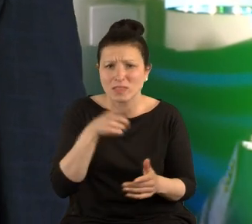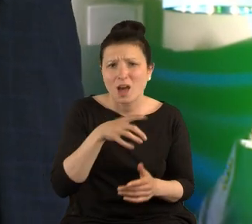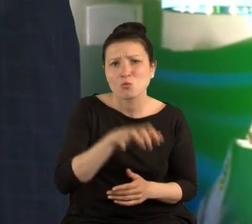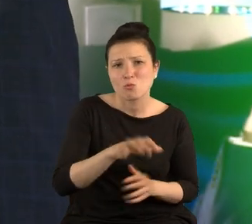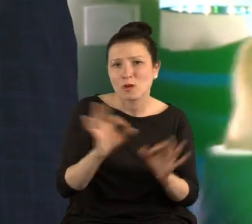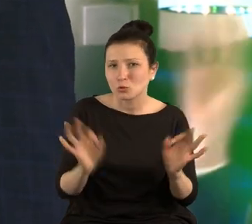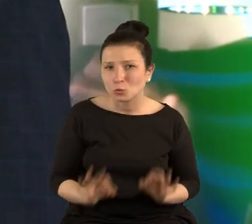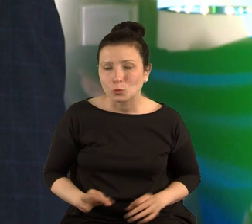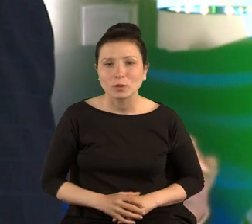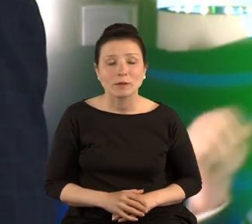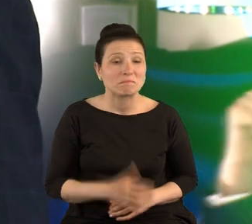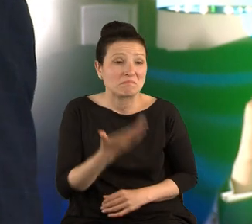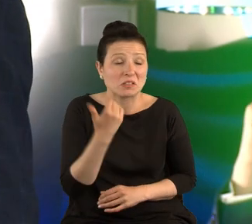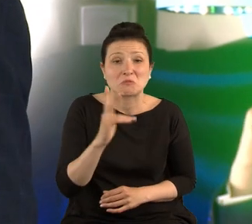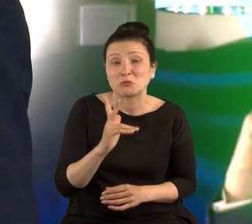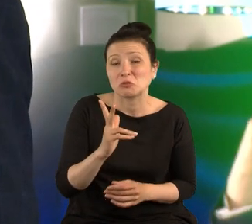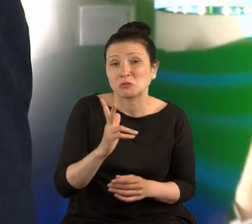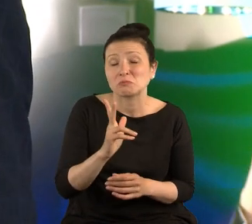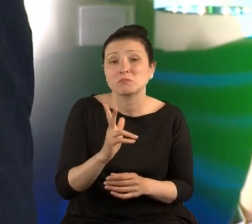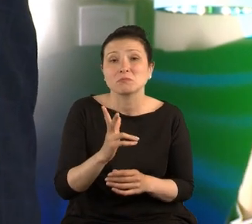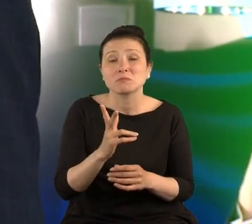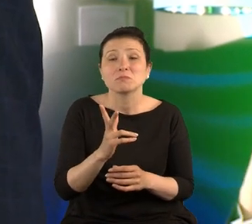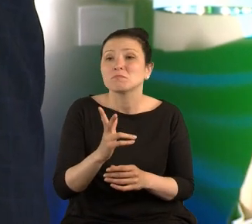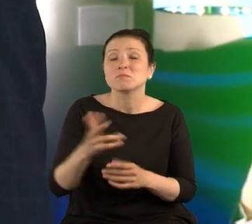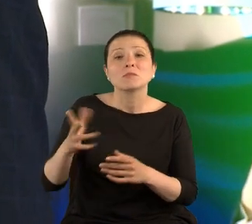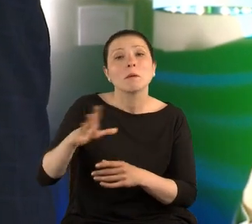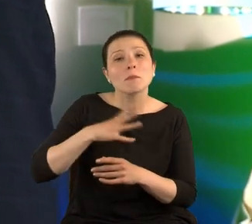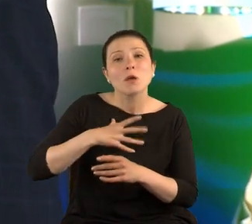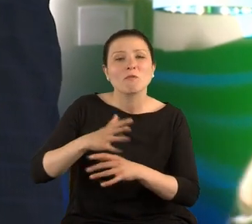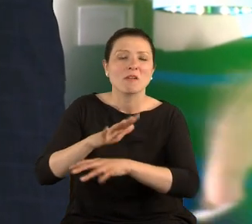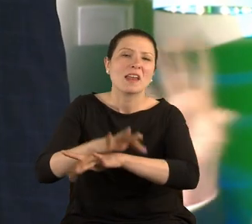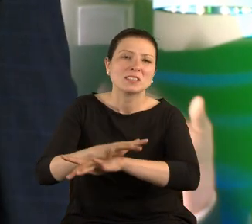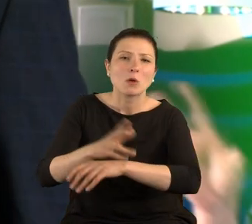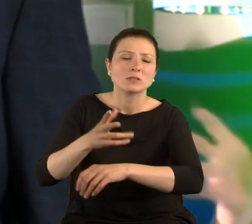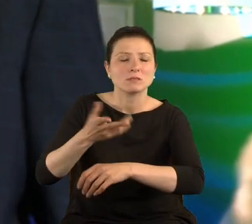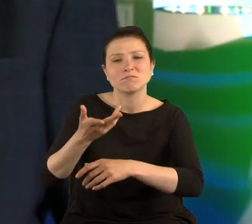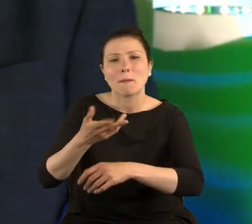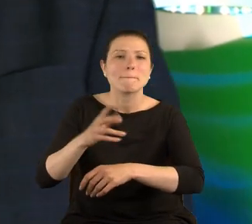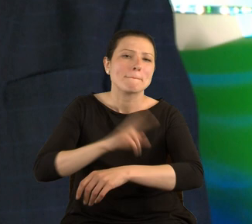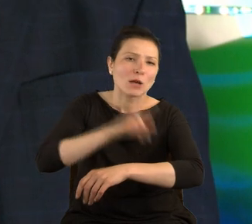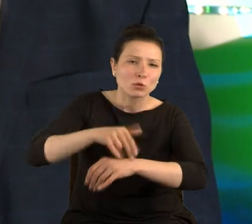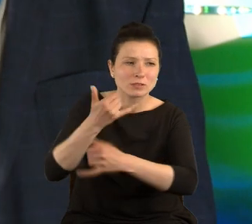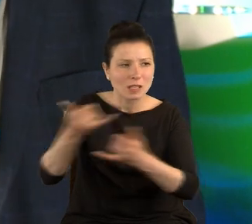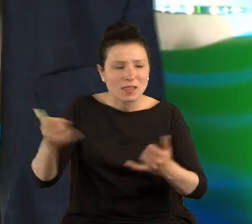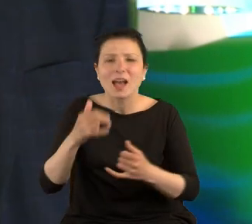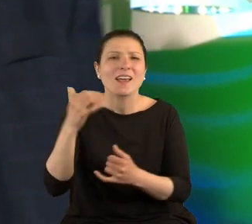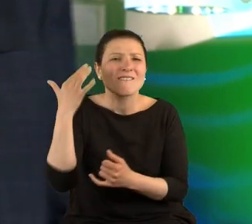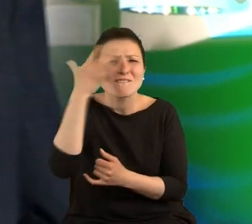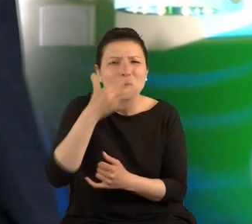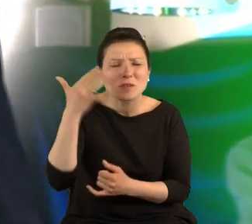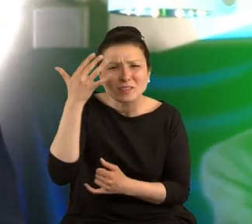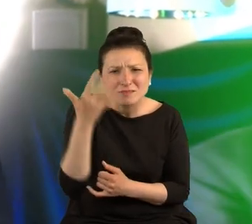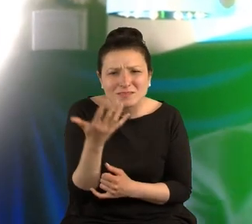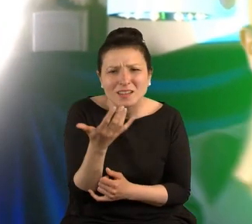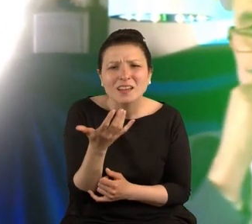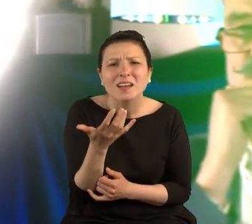Nie wiem, czy ktoś z was był kiedyś w jakimś fast foodzie, ale wyobraźcie sobie, ile jesteście